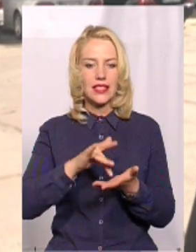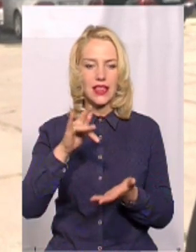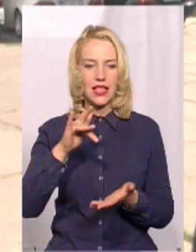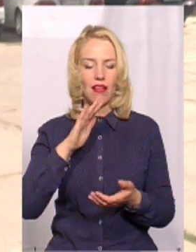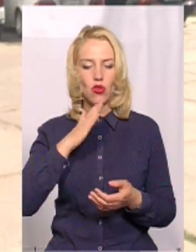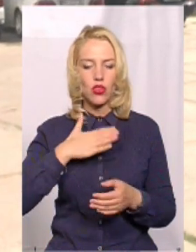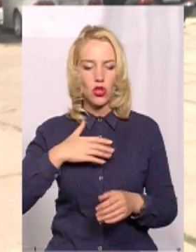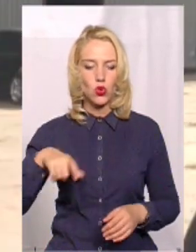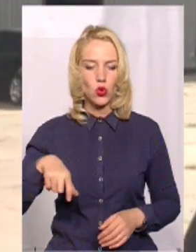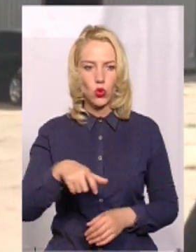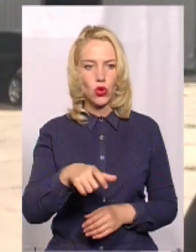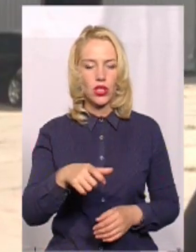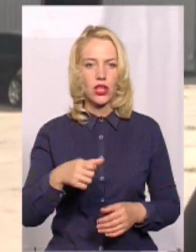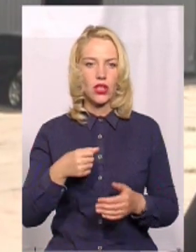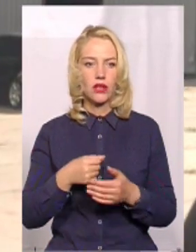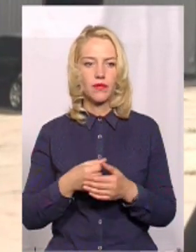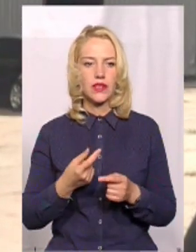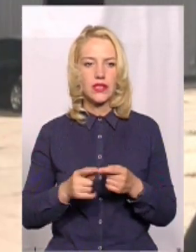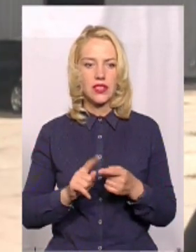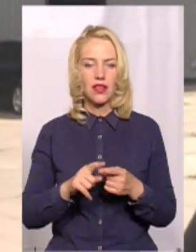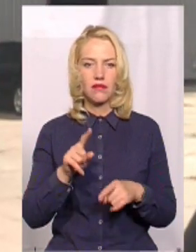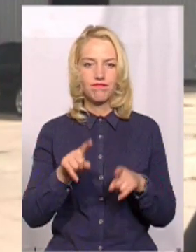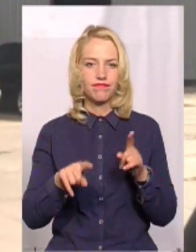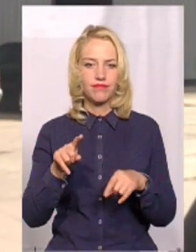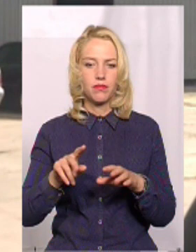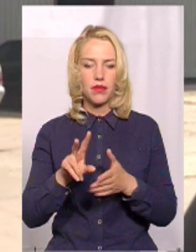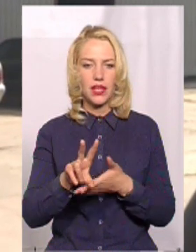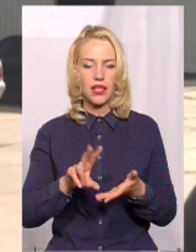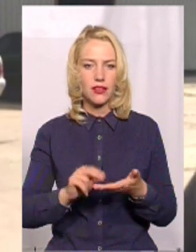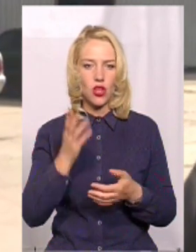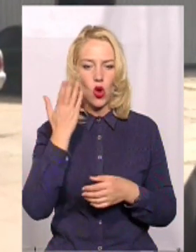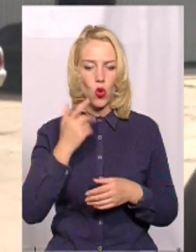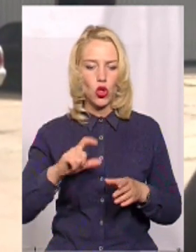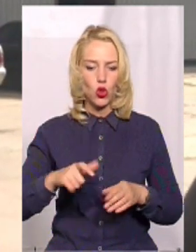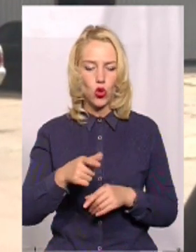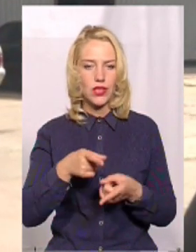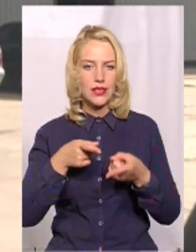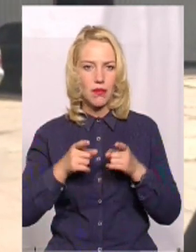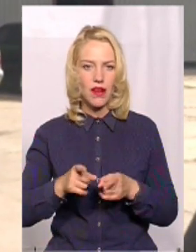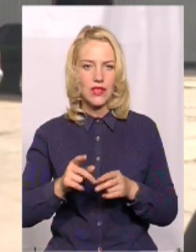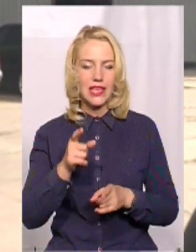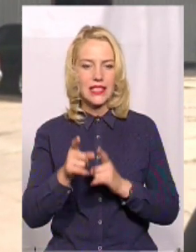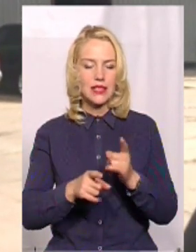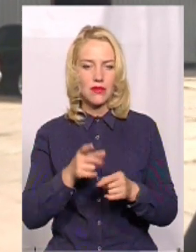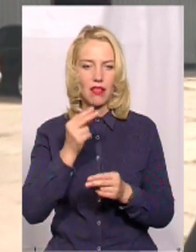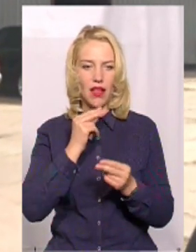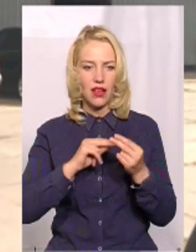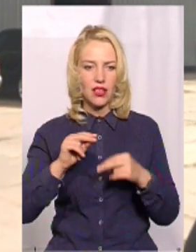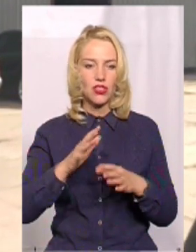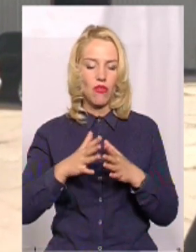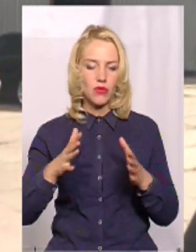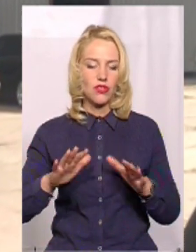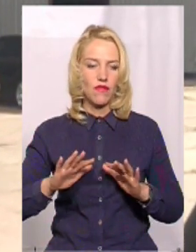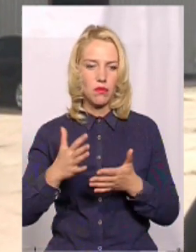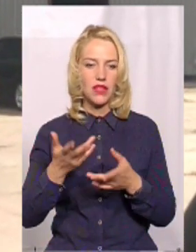нашої дороги аж 0-3. Це одиничні приклади, коли насправді дорога змінена, змінена на краще. В більшості випадків залишається